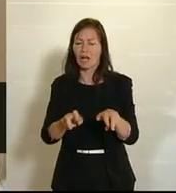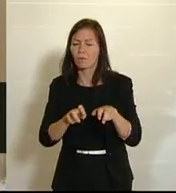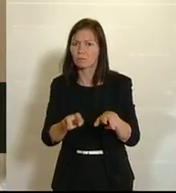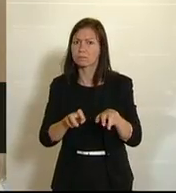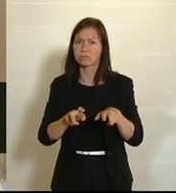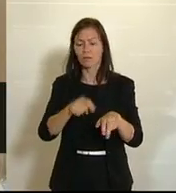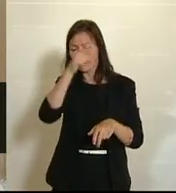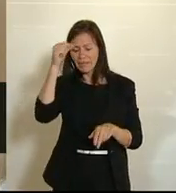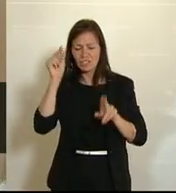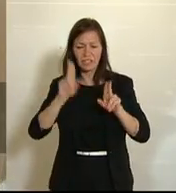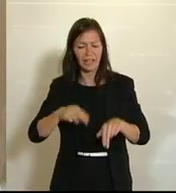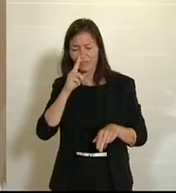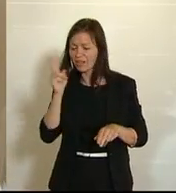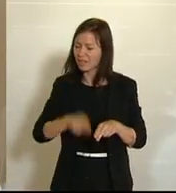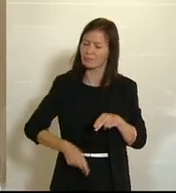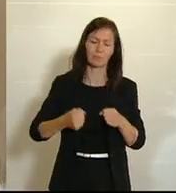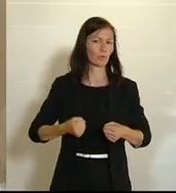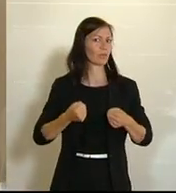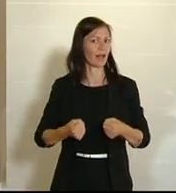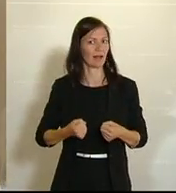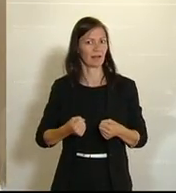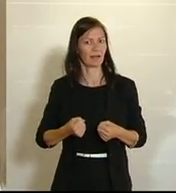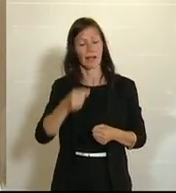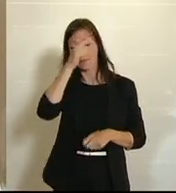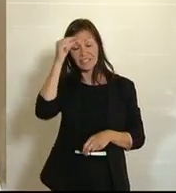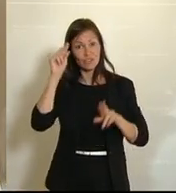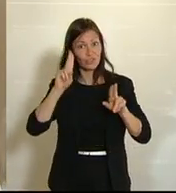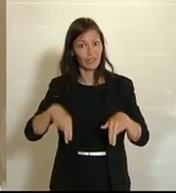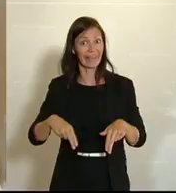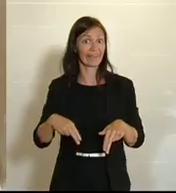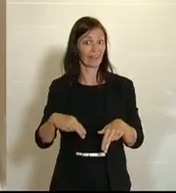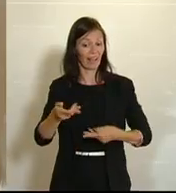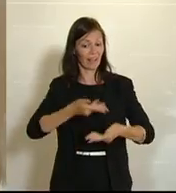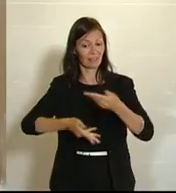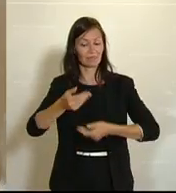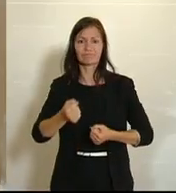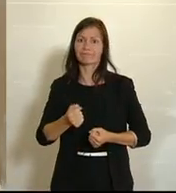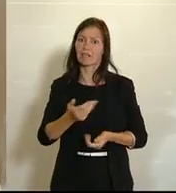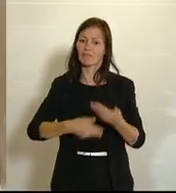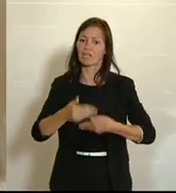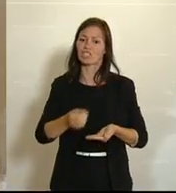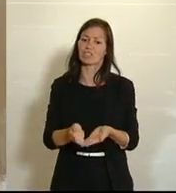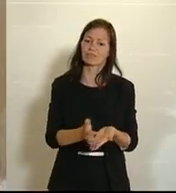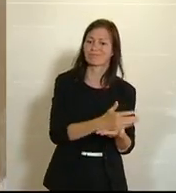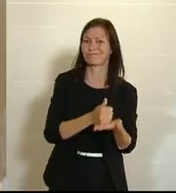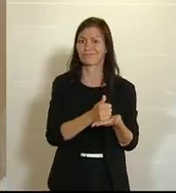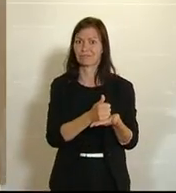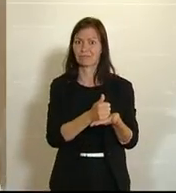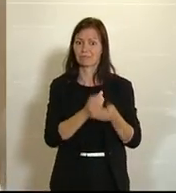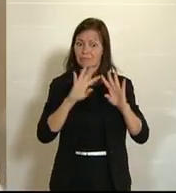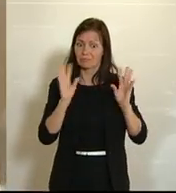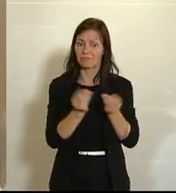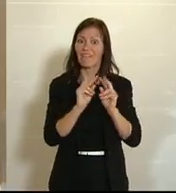Menschenrechte. Und Menschenhandel ist ein enormer Wirtschaftsfaktor. Die Gewinne werden auf weltweit 32